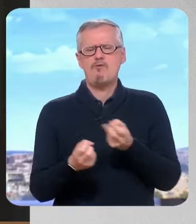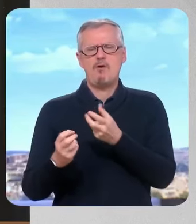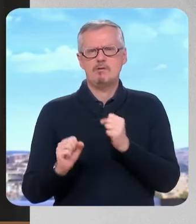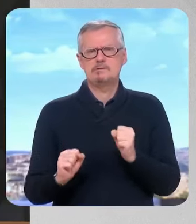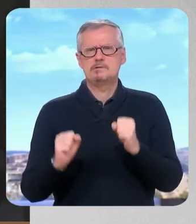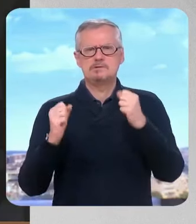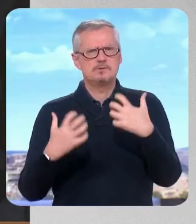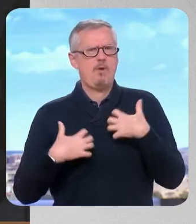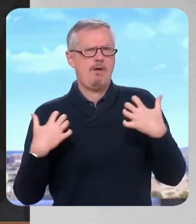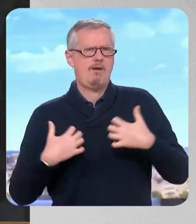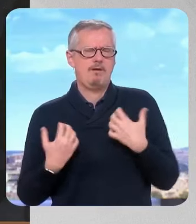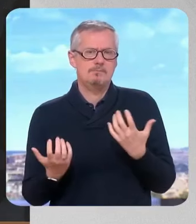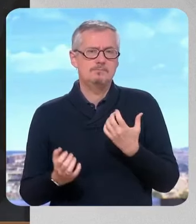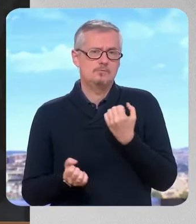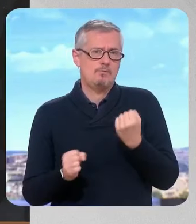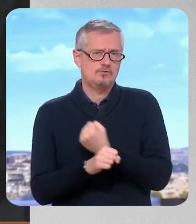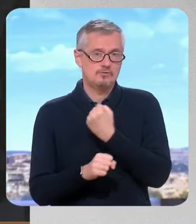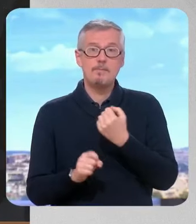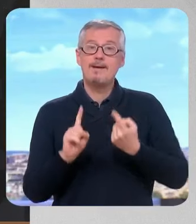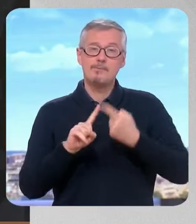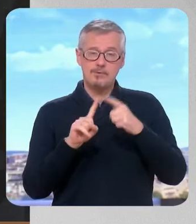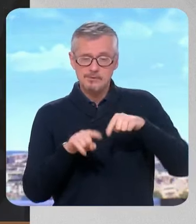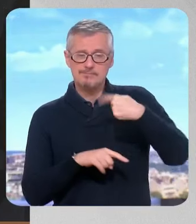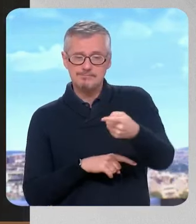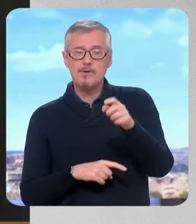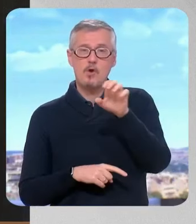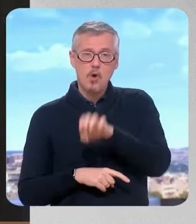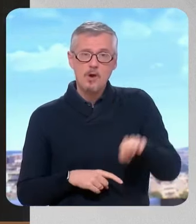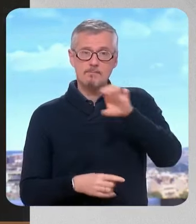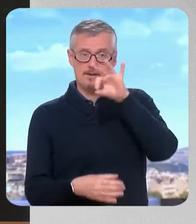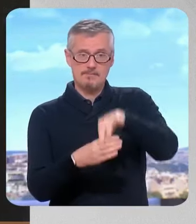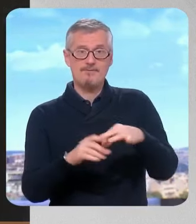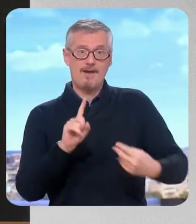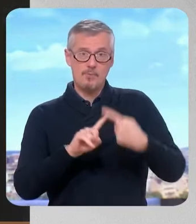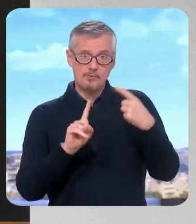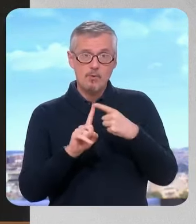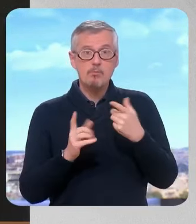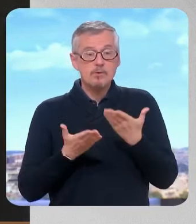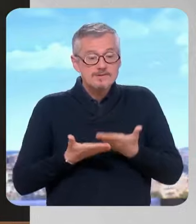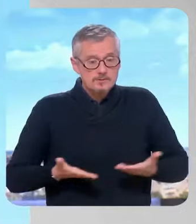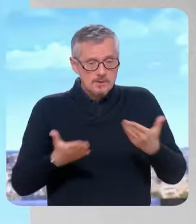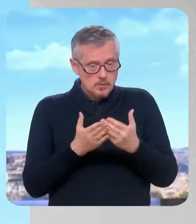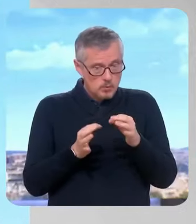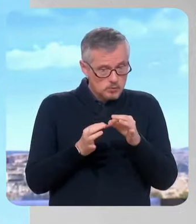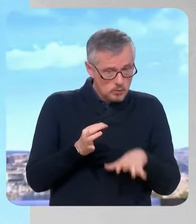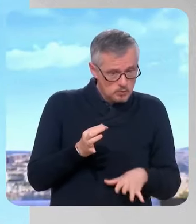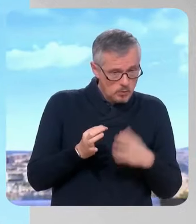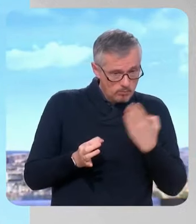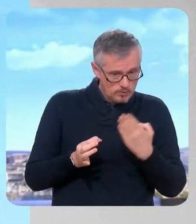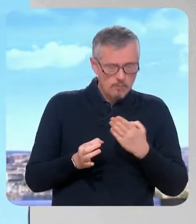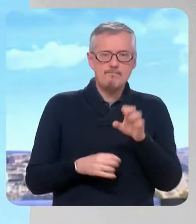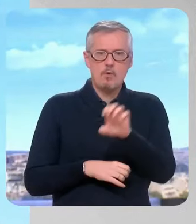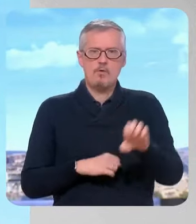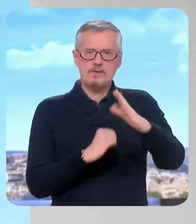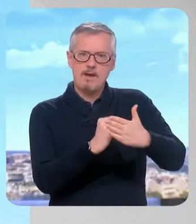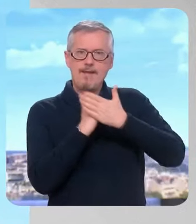elle a du mal à intéresser nos concitoyens. Or, il faut qu montre à quel point les solutions aux problèmes que nous rencontrons, ils sont au niveau européen. Et c'est plutôt de plus d'Europe dont